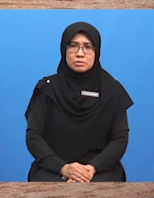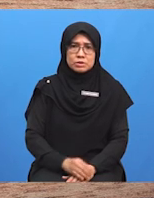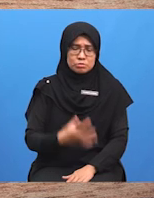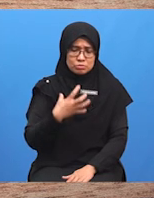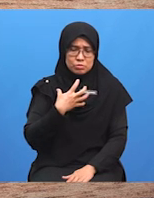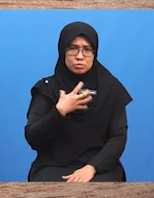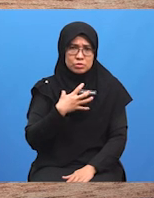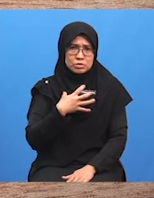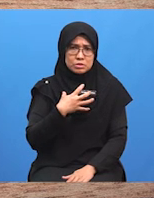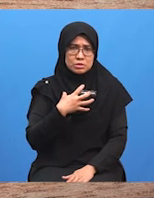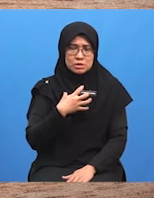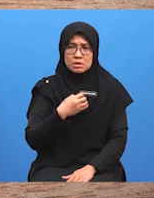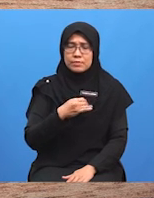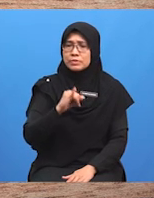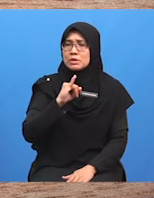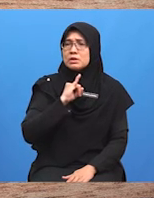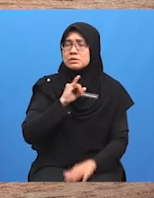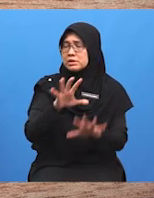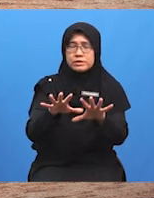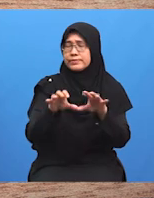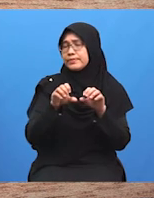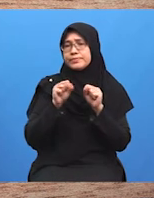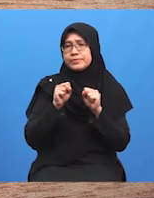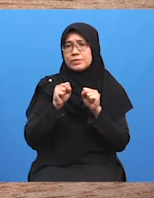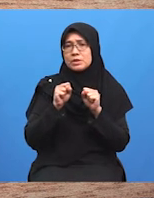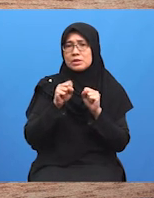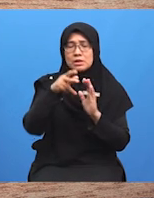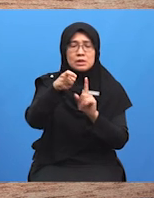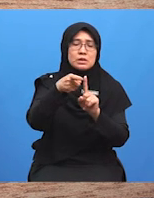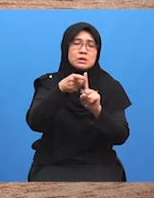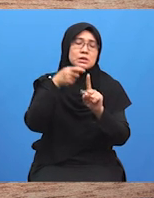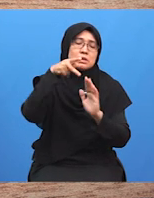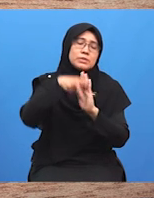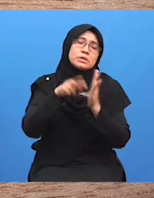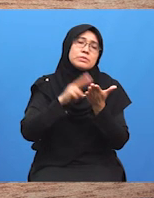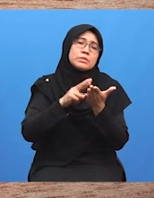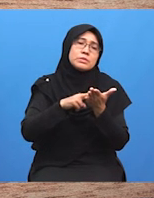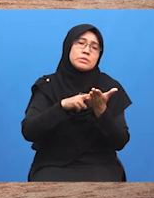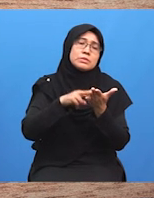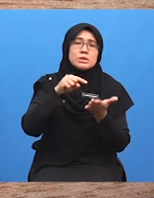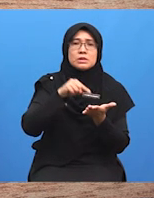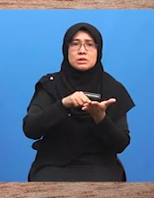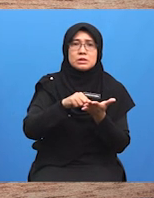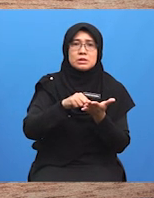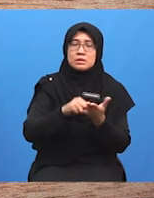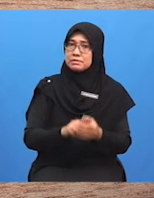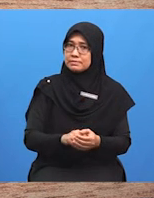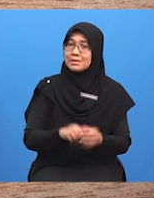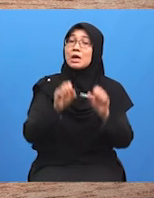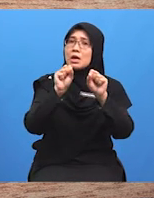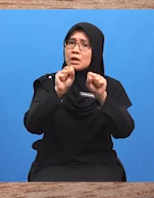berkata Saya mengundur diri daripada perundingan ini Boleh membuatkan pihak lawan